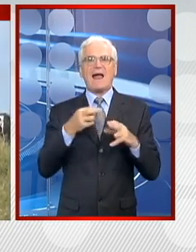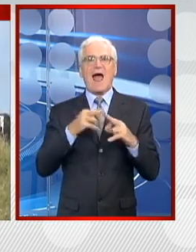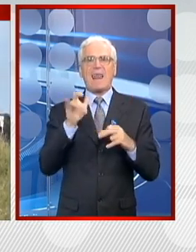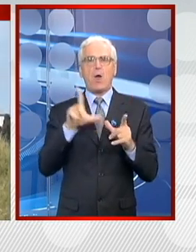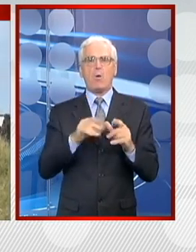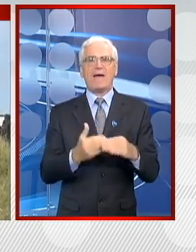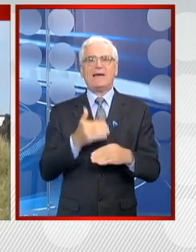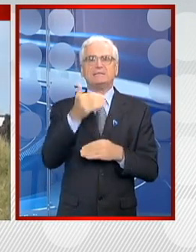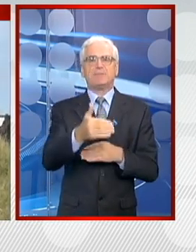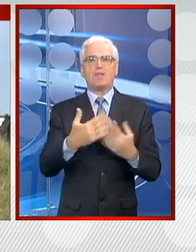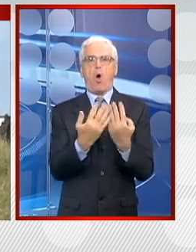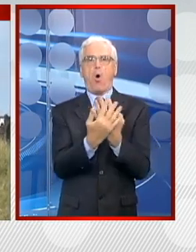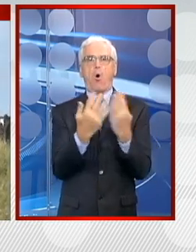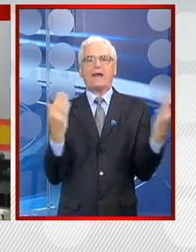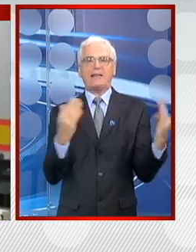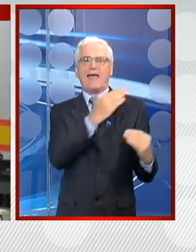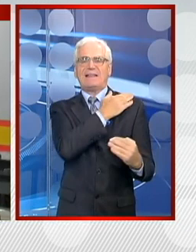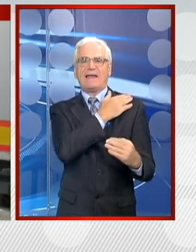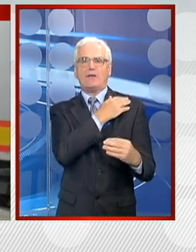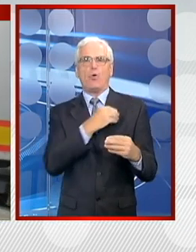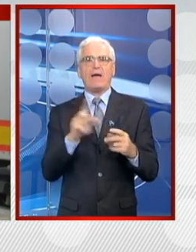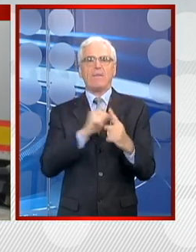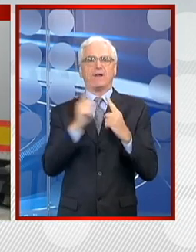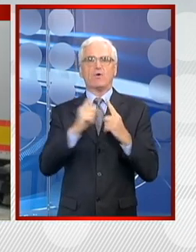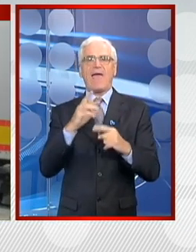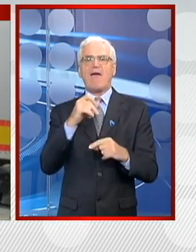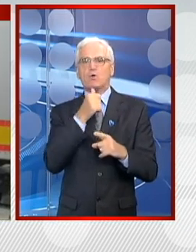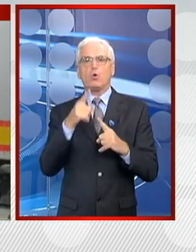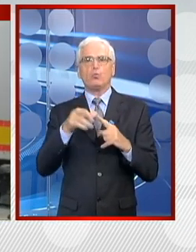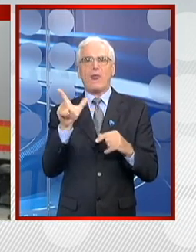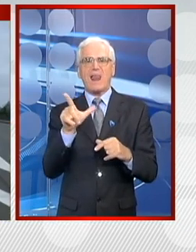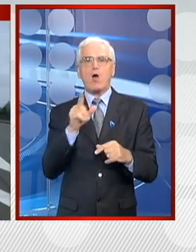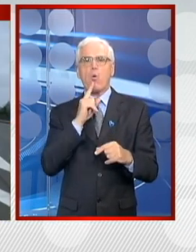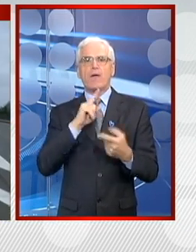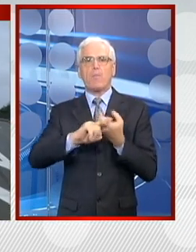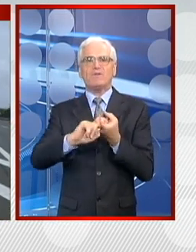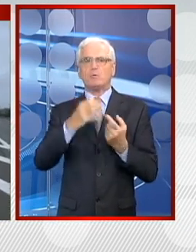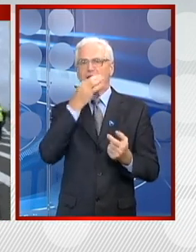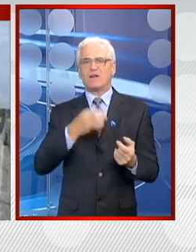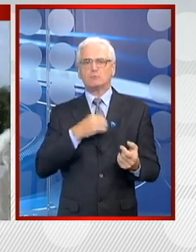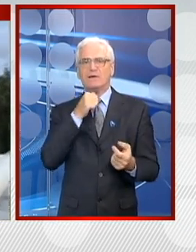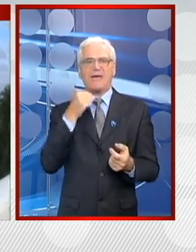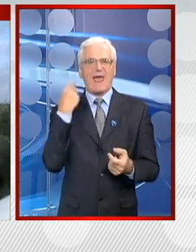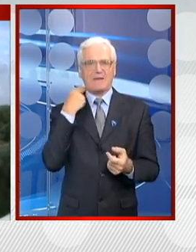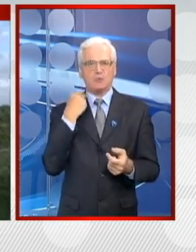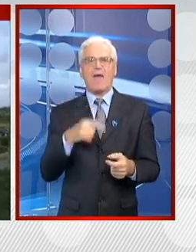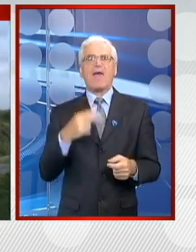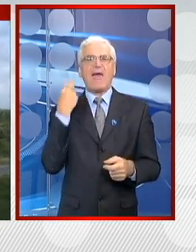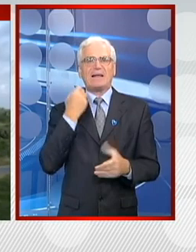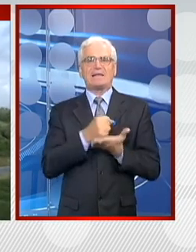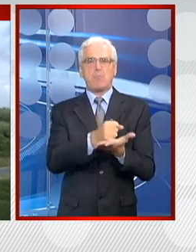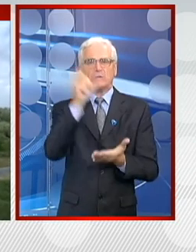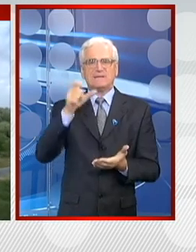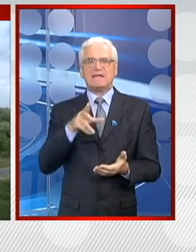Kaleu ispred ograde teretnog terminala Eurotunela koje povezuje francusku i englesku. Britanski